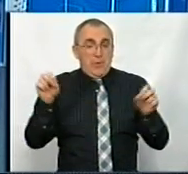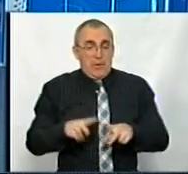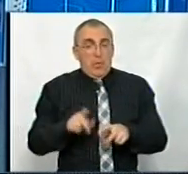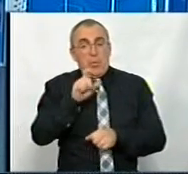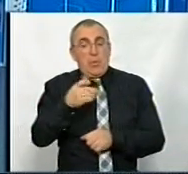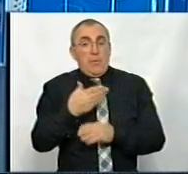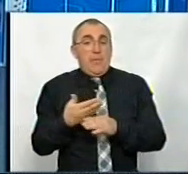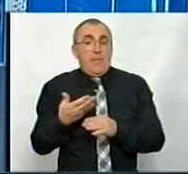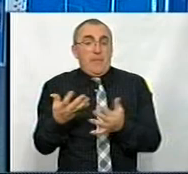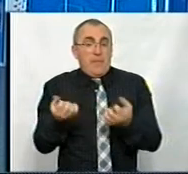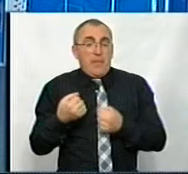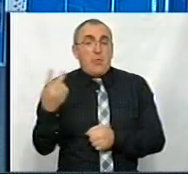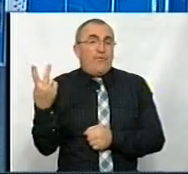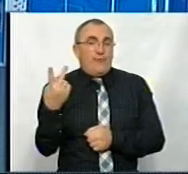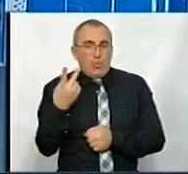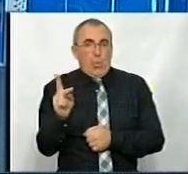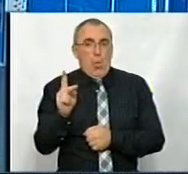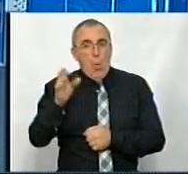люди, які прийшли отримувати другу освіту.